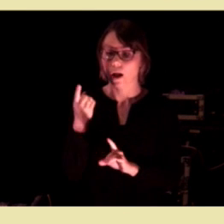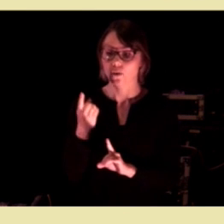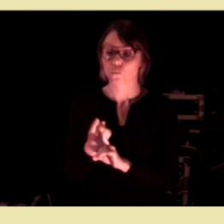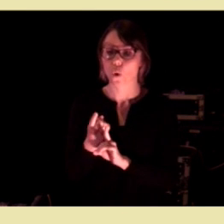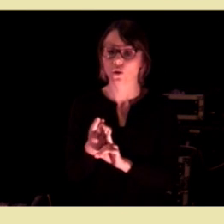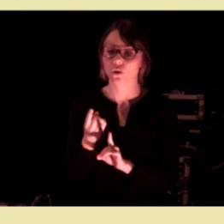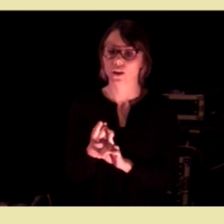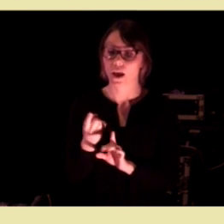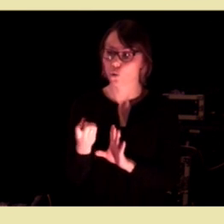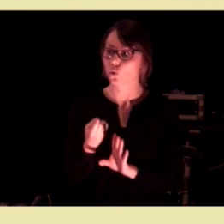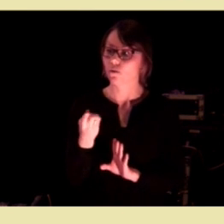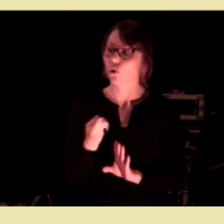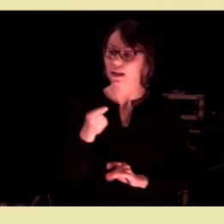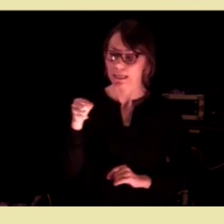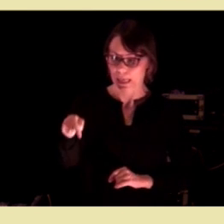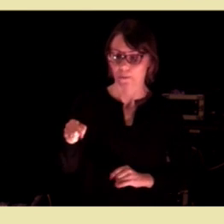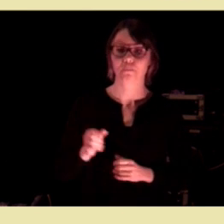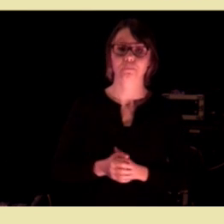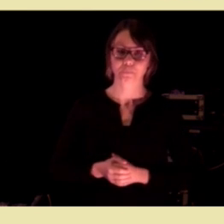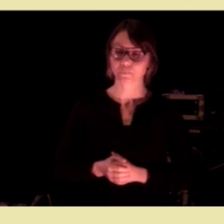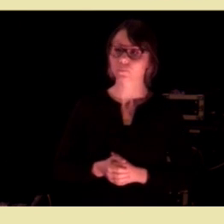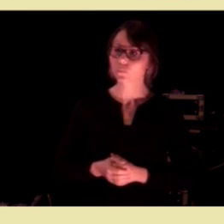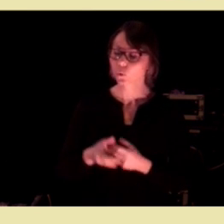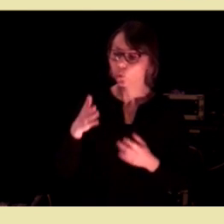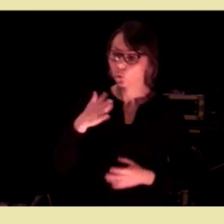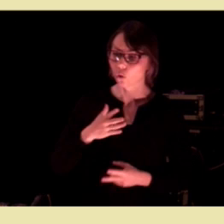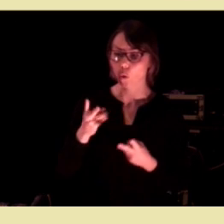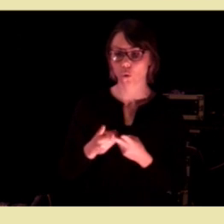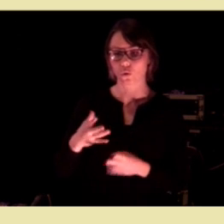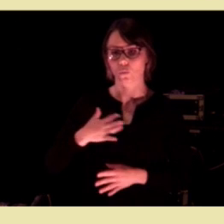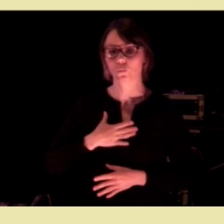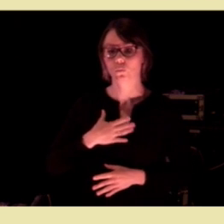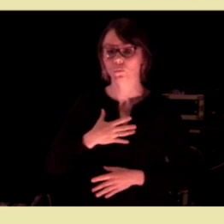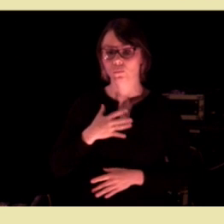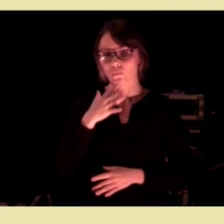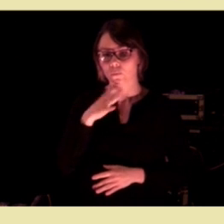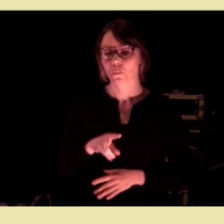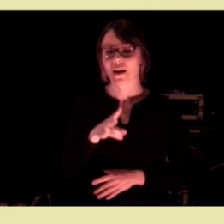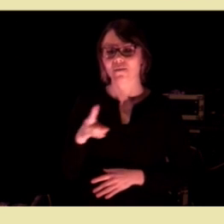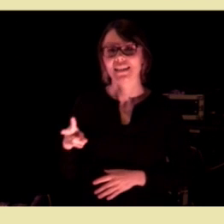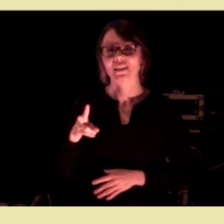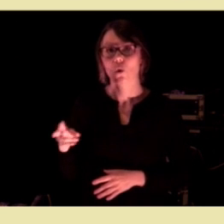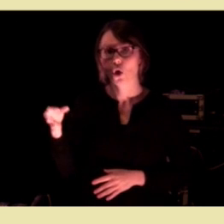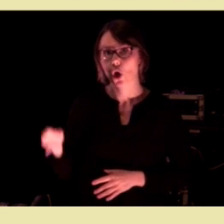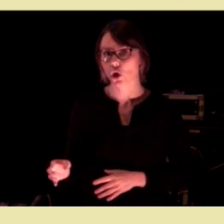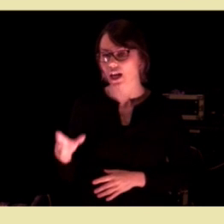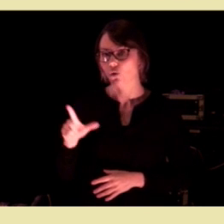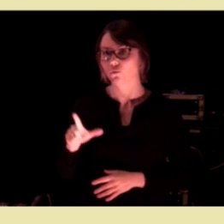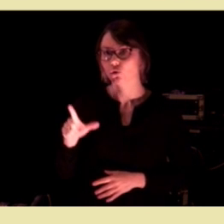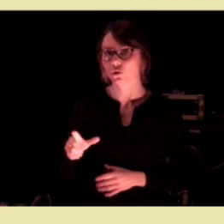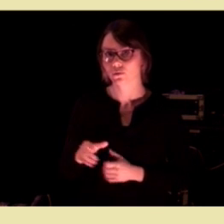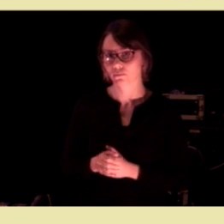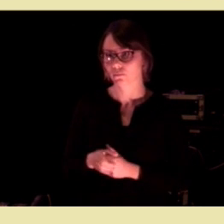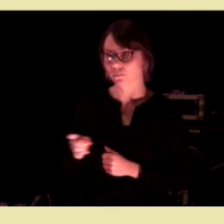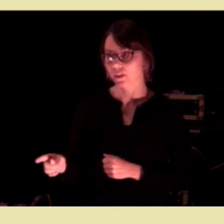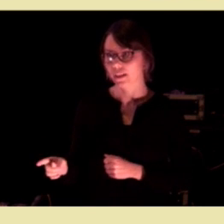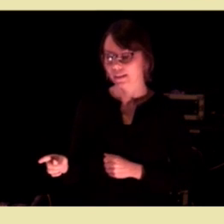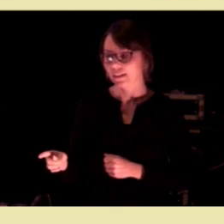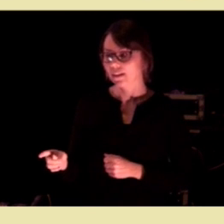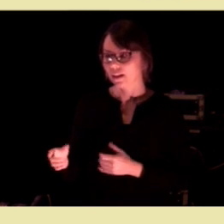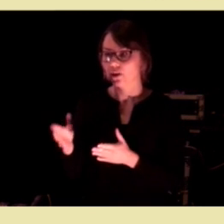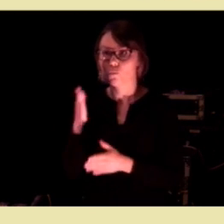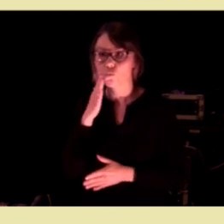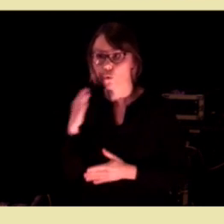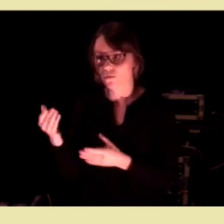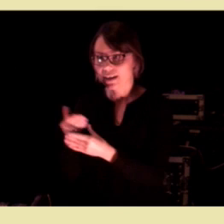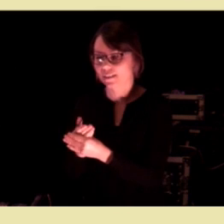skal møte utfordringene. Jeg har også lyst til å nevne Vestvågøy i Lofoten, der Lekneshagen Bofellesskap